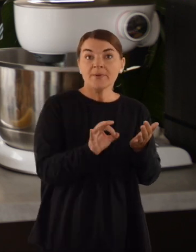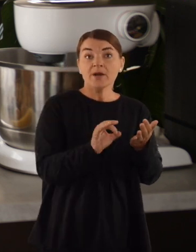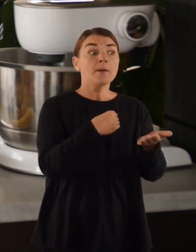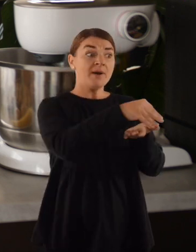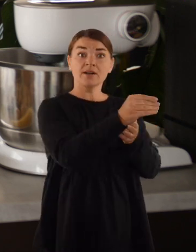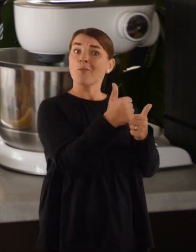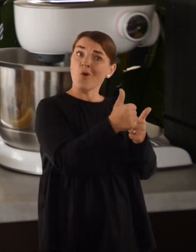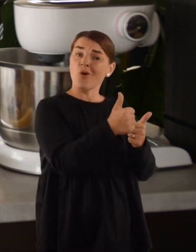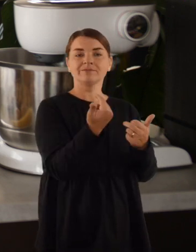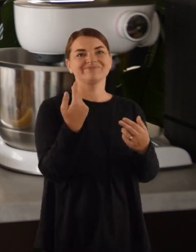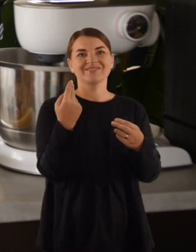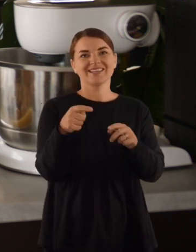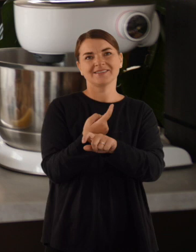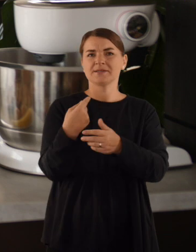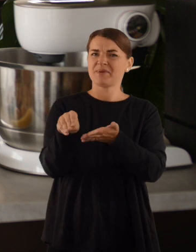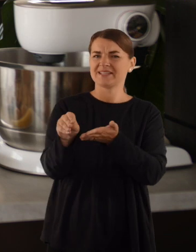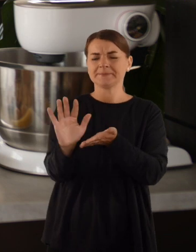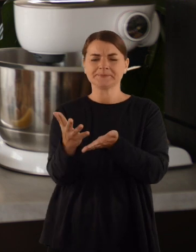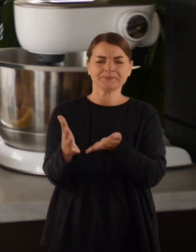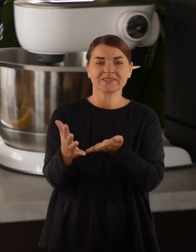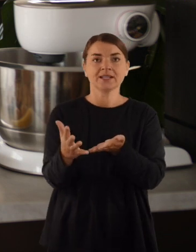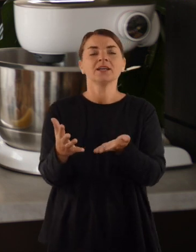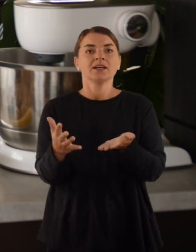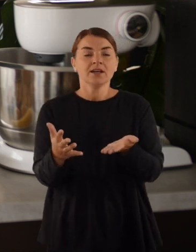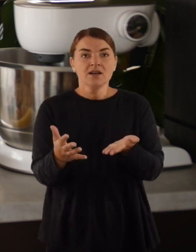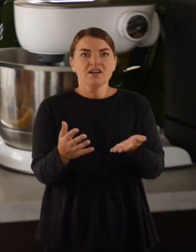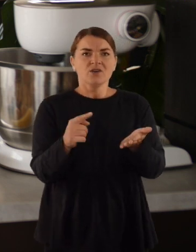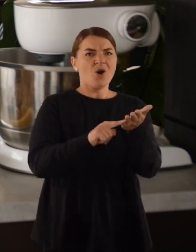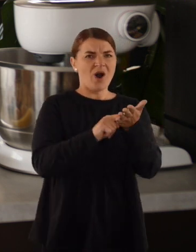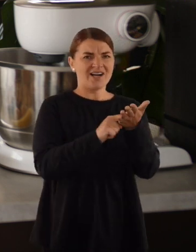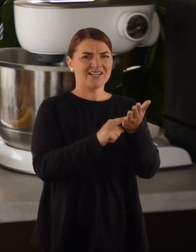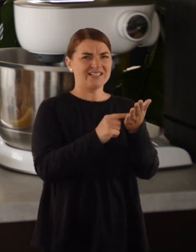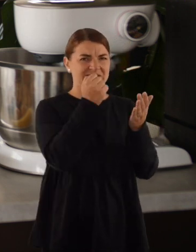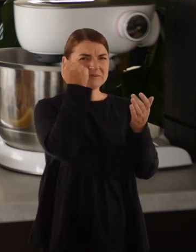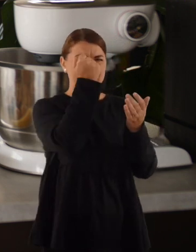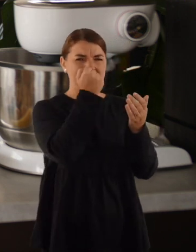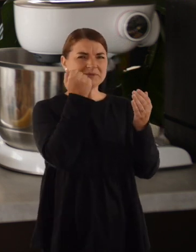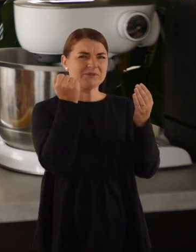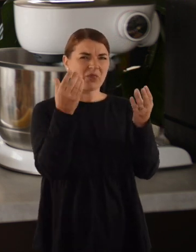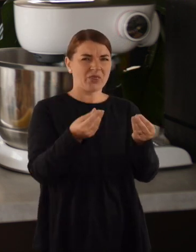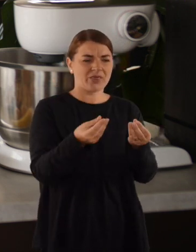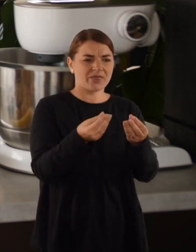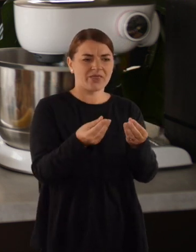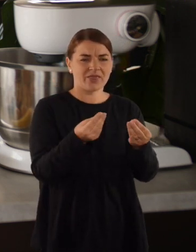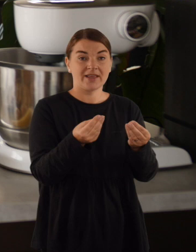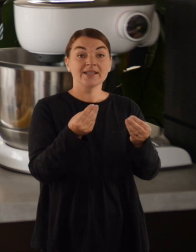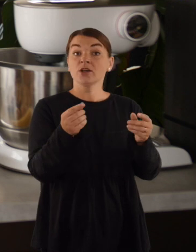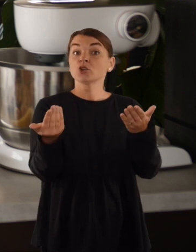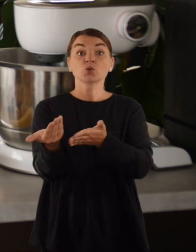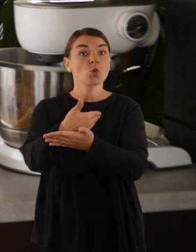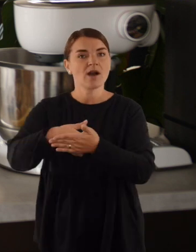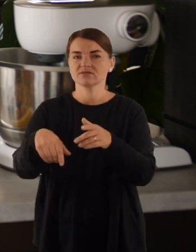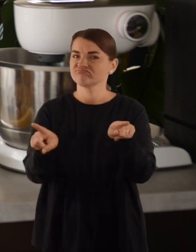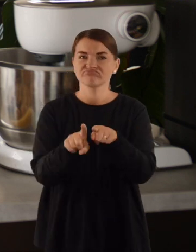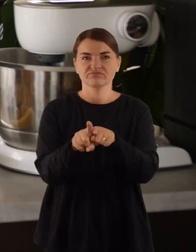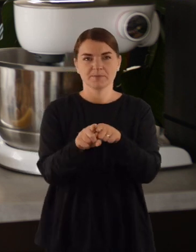sėkmingai nupirkam, kartais nelabai. Ir būna, kad jos pradeda gesti greičiau, negu mes norėtume. Tai lygi taip pat duona,